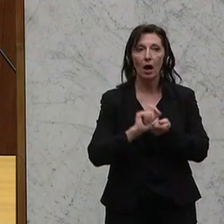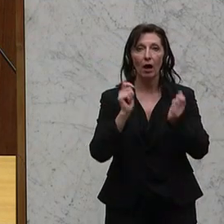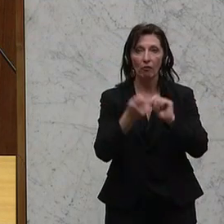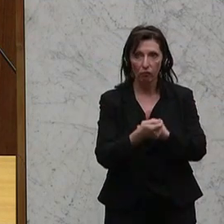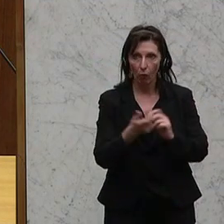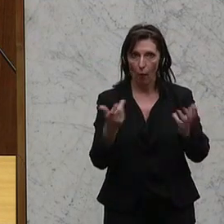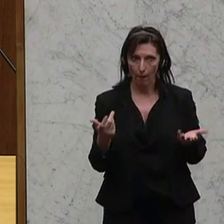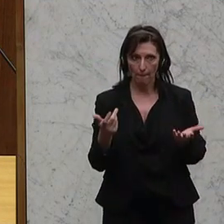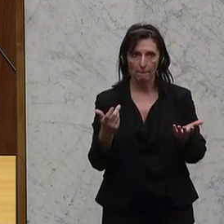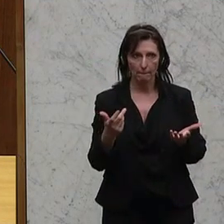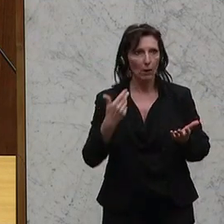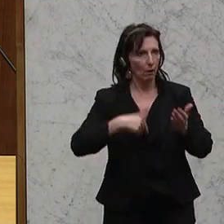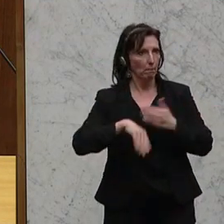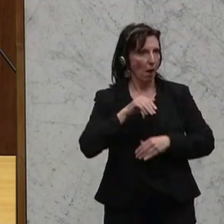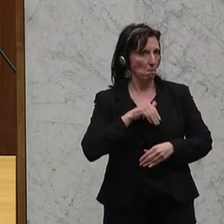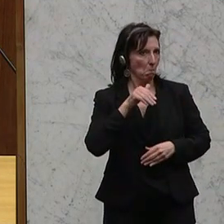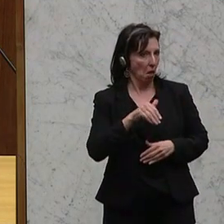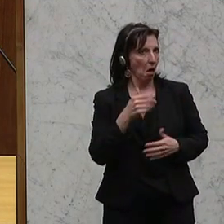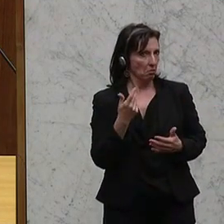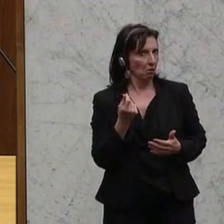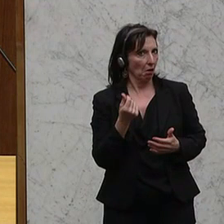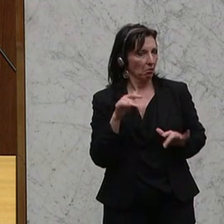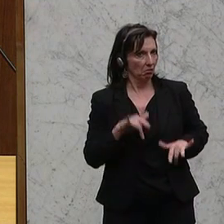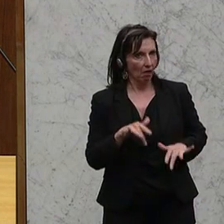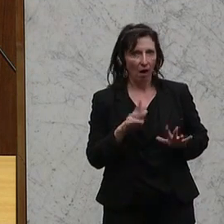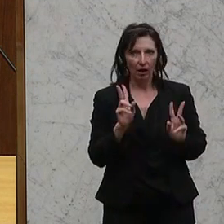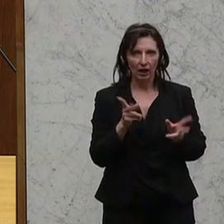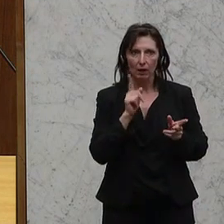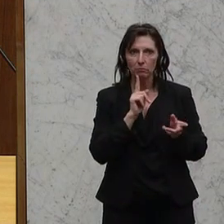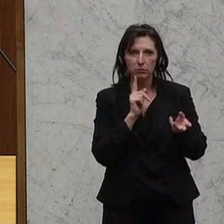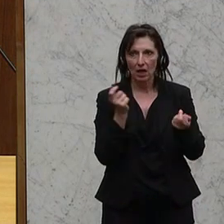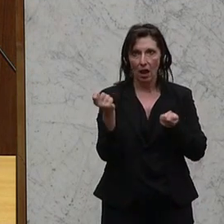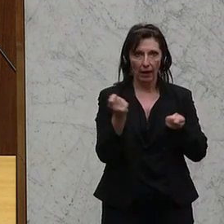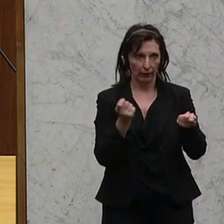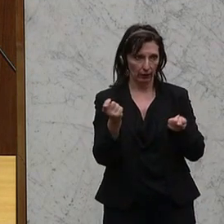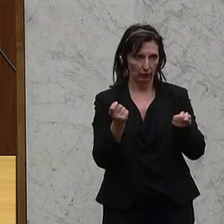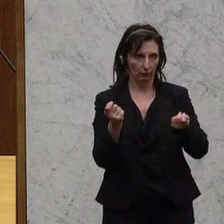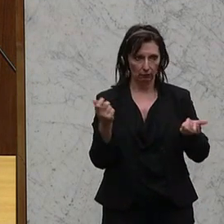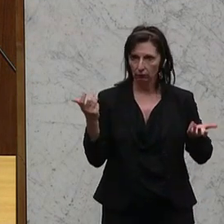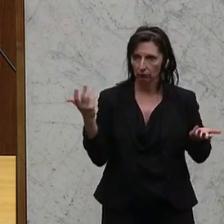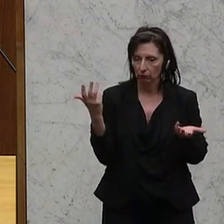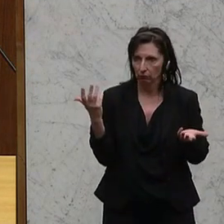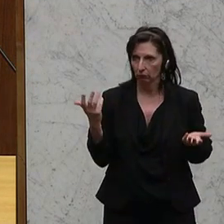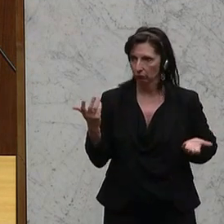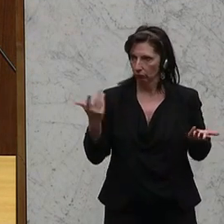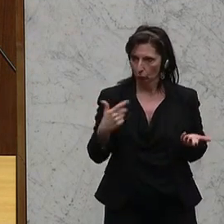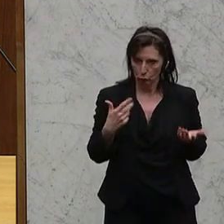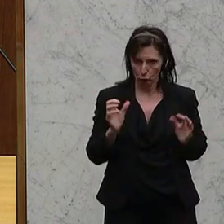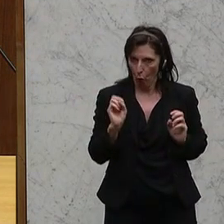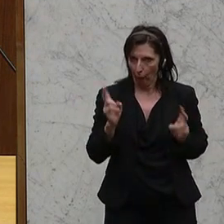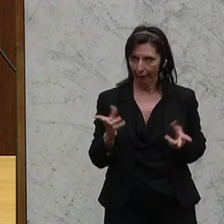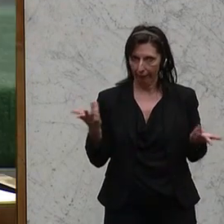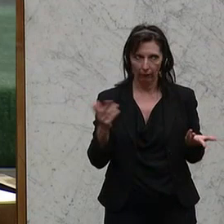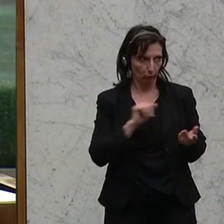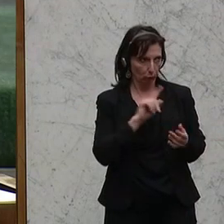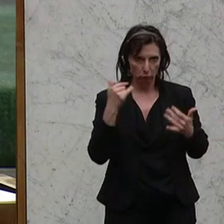wo auf einmal die eine oder andere Milliarde mehr zur Verfügung steht, da zu manövrieren. Ich will das jetzt, ist ja nicht illegitim im Übrigen, und